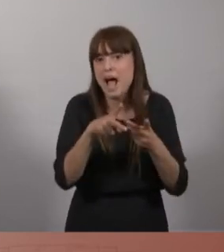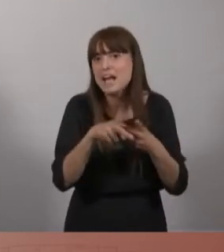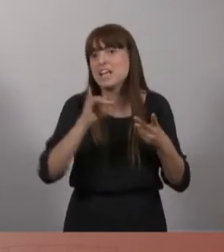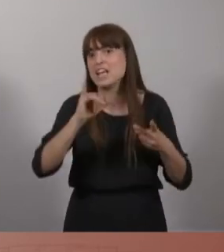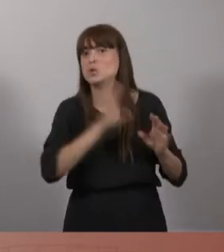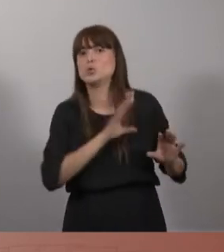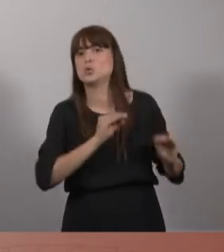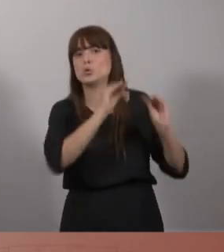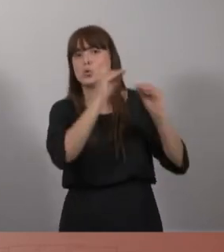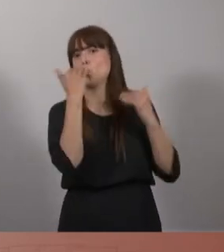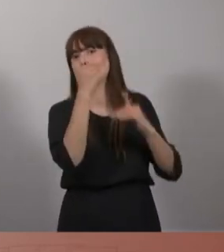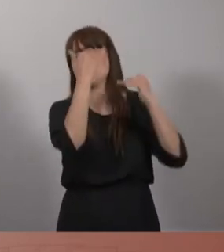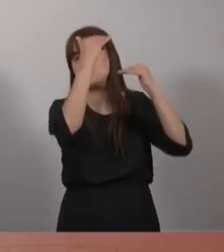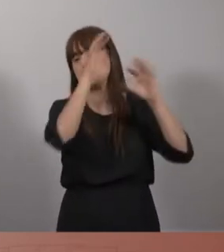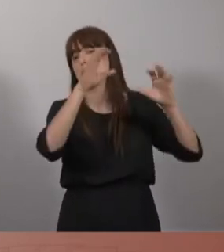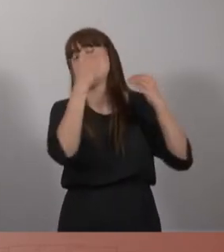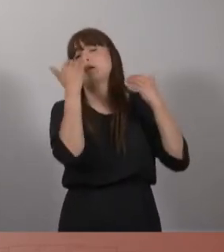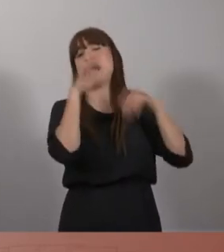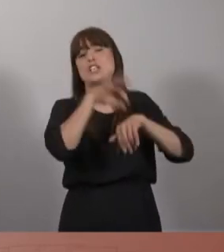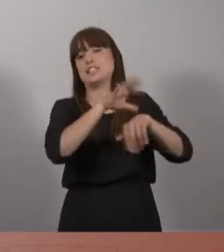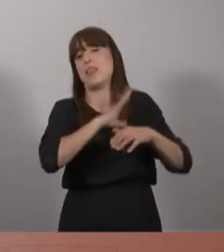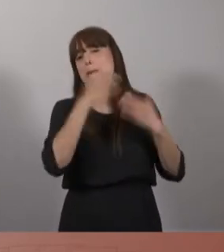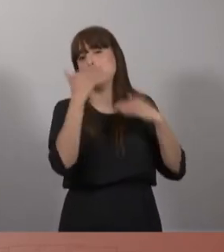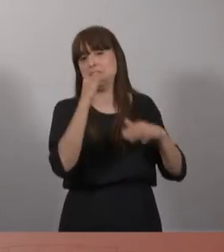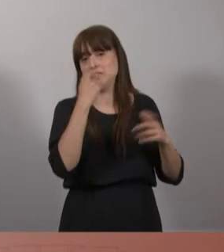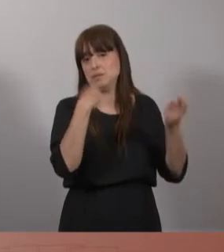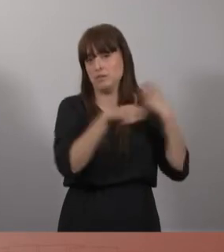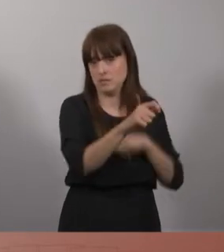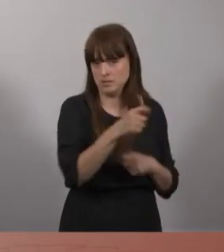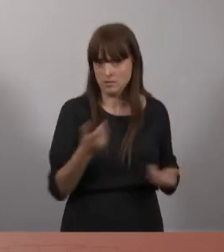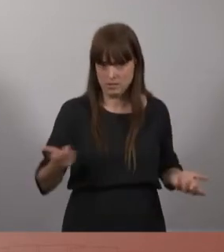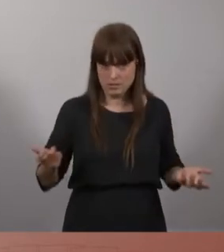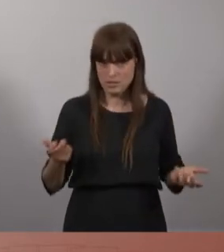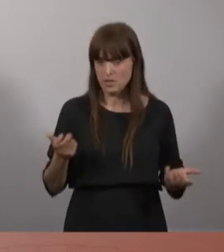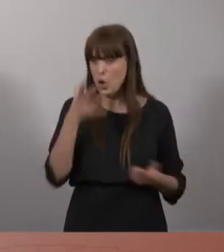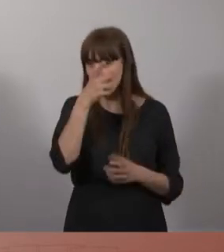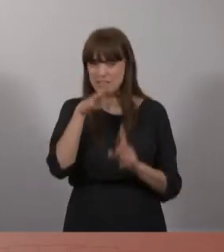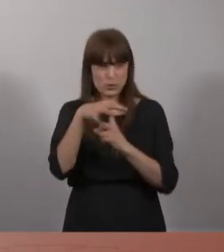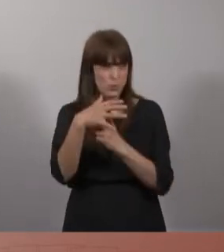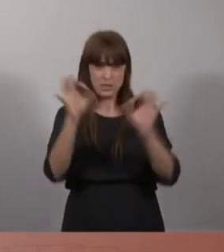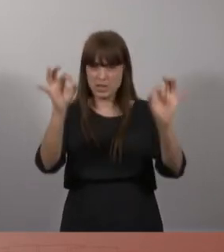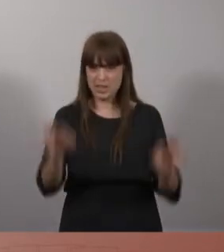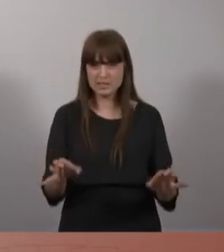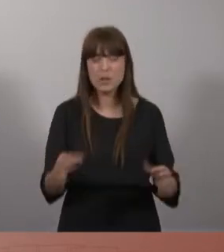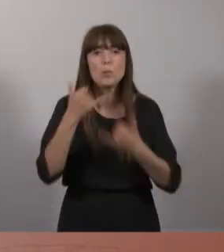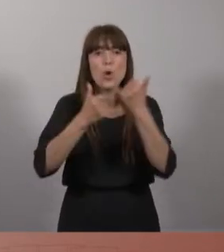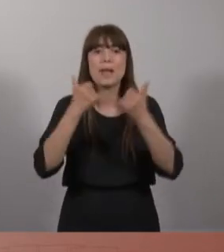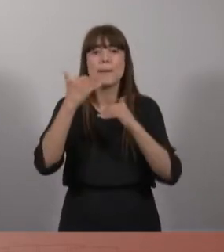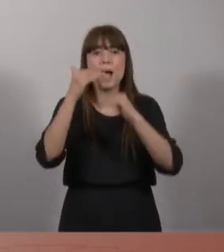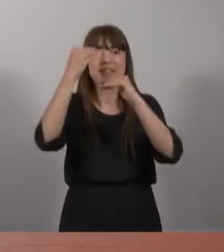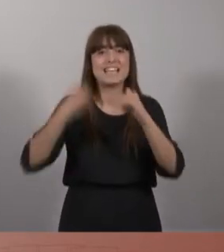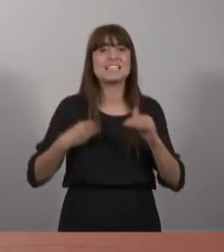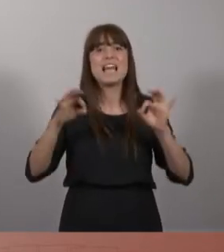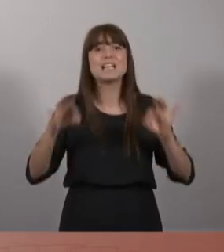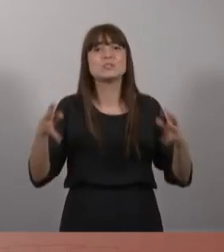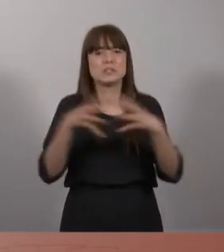afins. No podem continuar amb aquest escenari. Si el problema de l'habitatge és una cosa estructural, hem de canviar